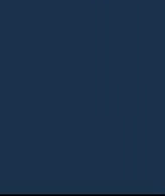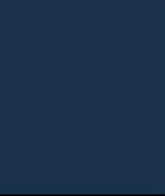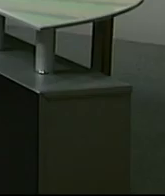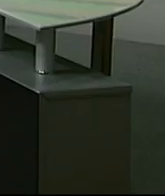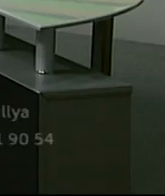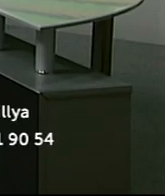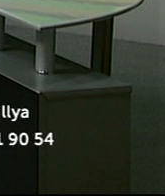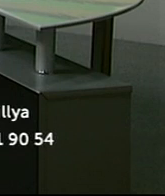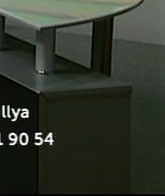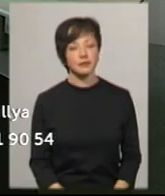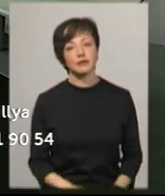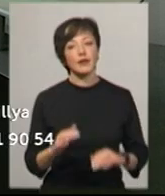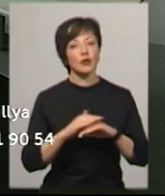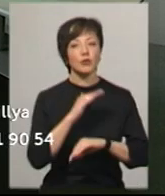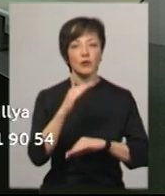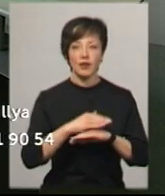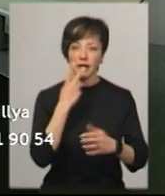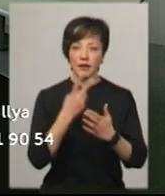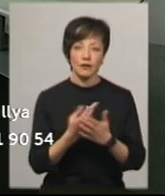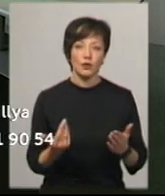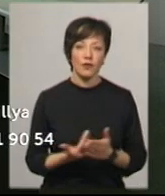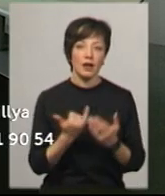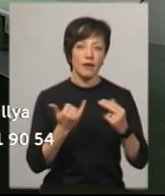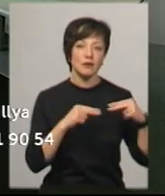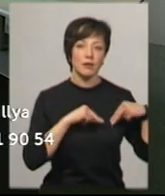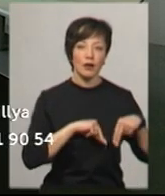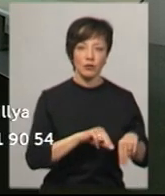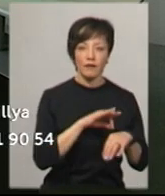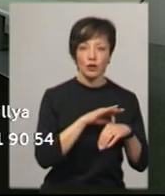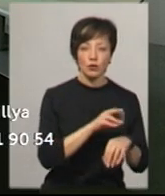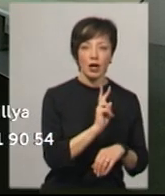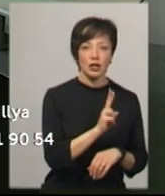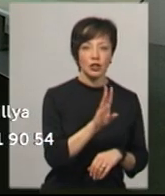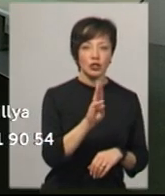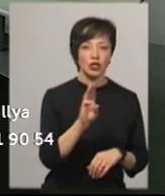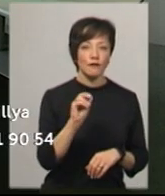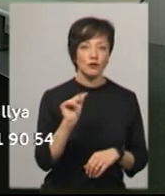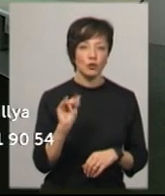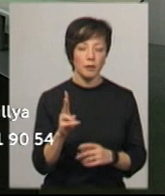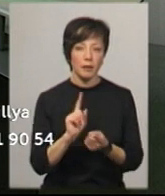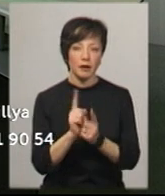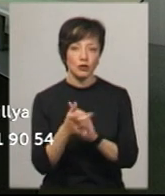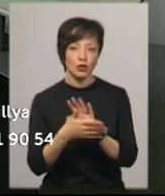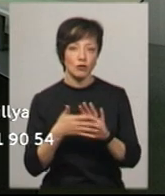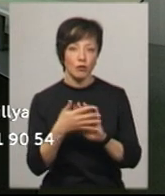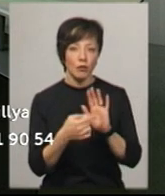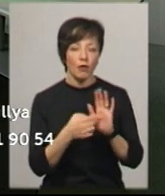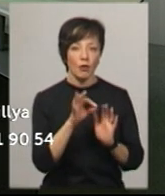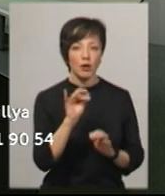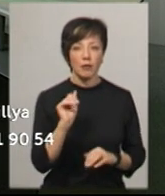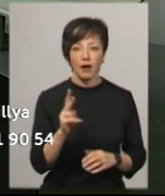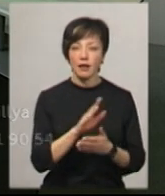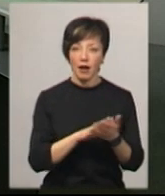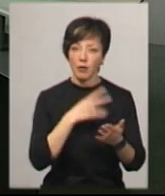Музика Доброго вечора, ви дивитесь новини. Для вас у студії працює ведуча Катерина Шевчук. На жасту мову перекладає Ольга Рибак. Далі ви